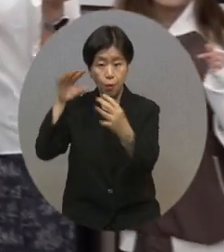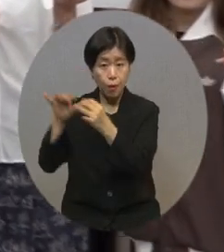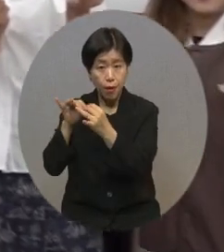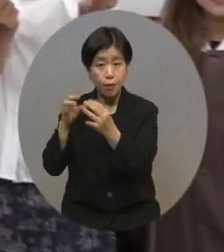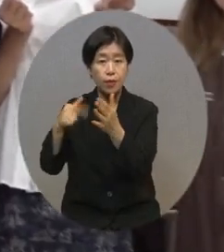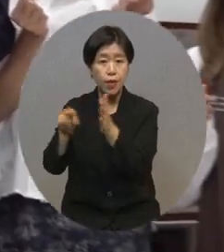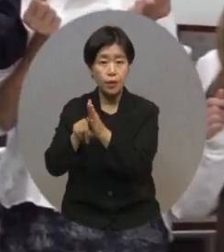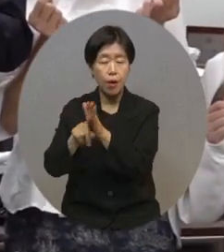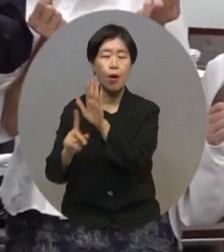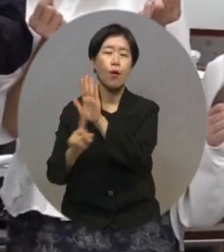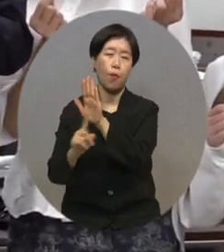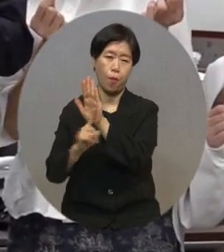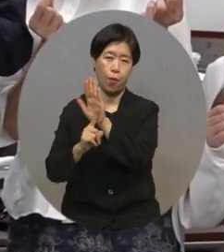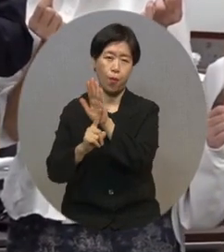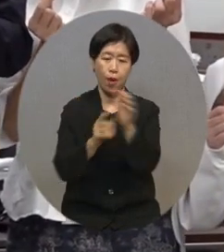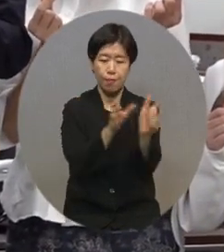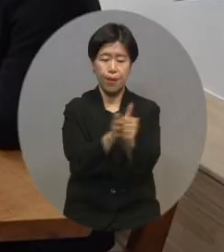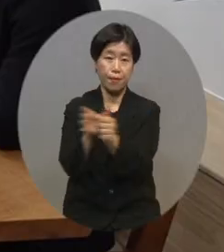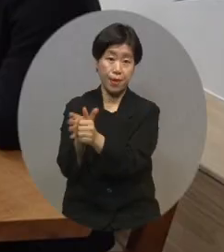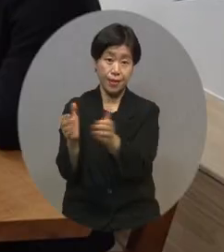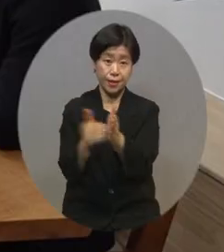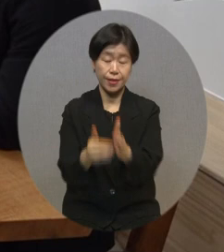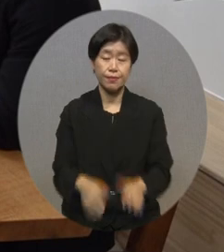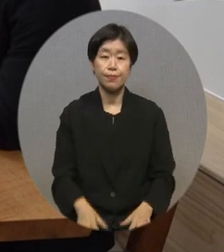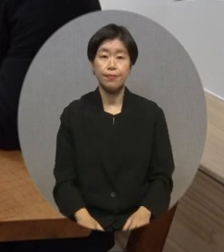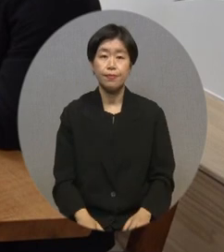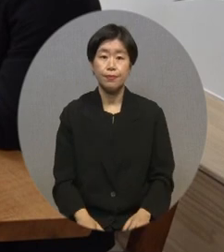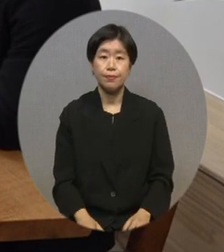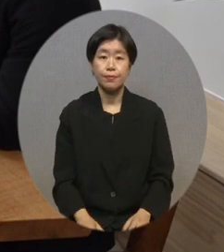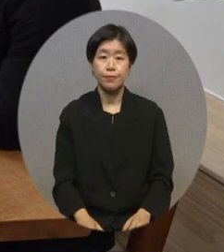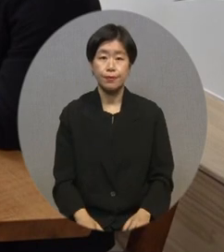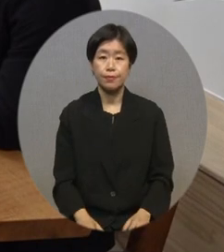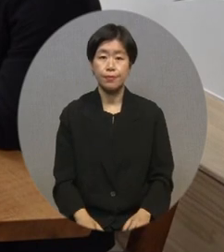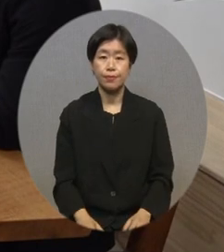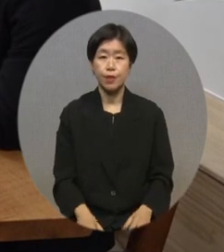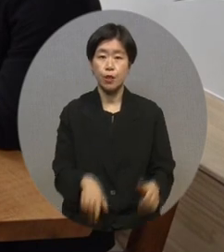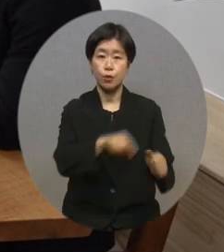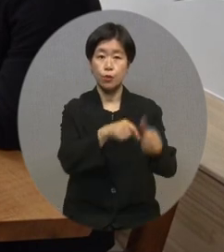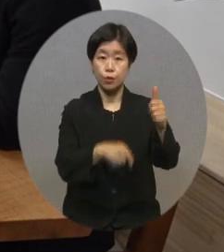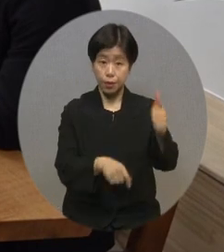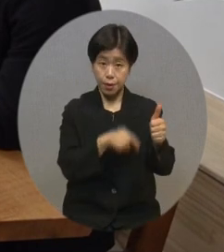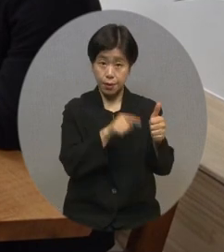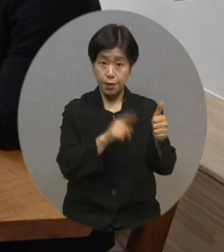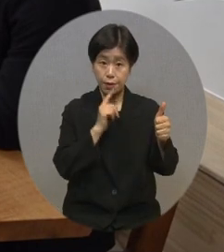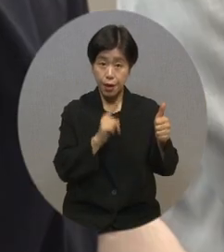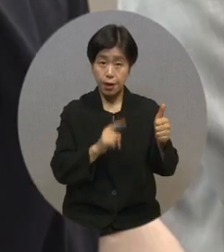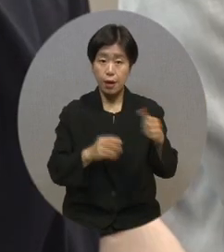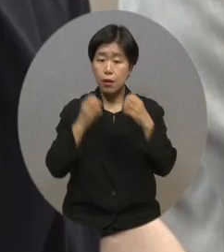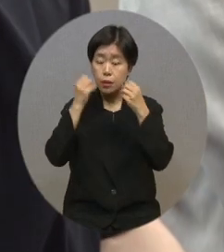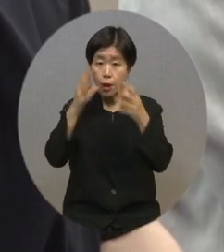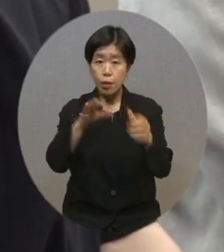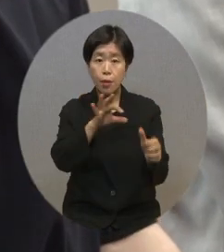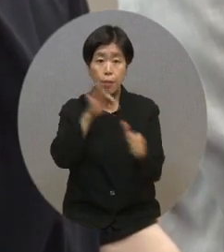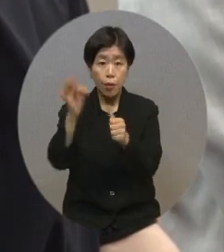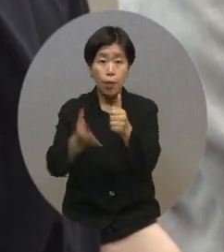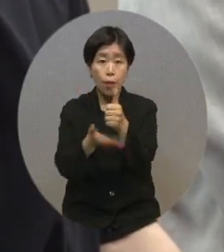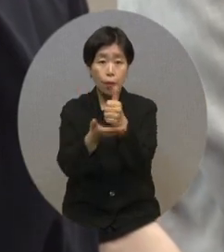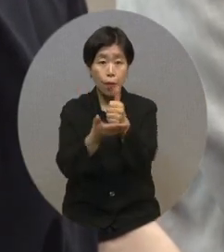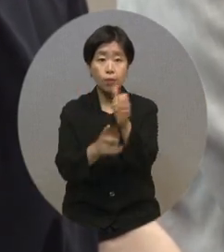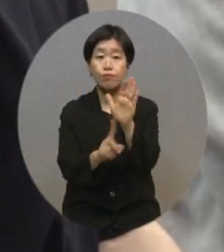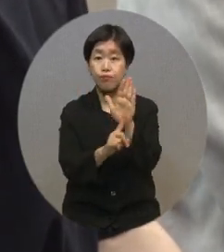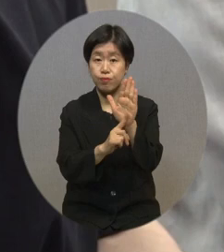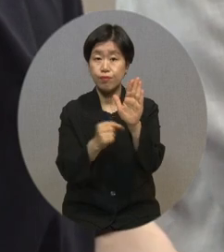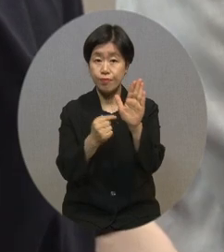최선을 다하겠다고 전했습니다. 윤건영 교육감은 새롭게 위촉된 홍보대사는 각 분야에서